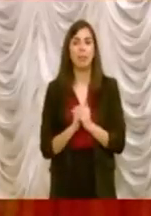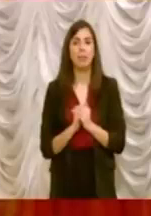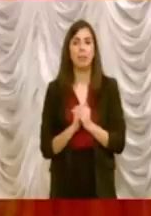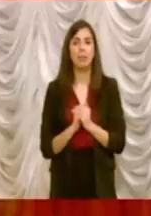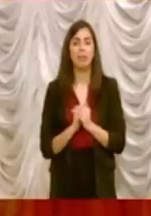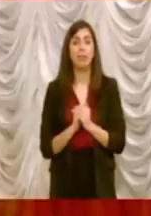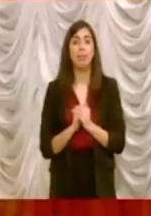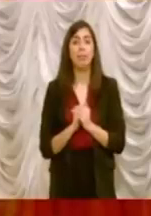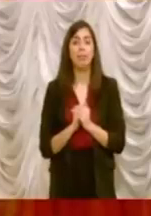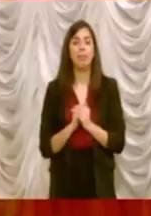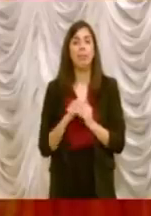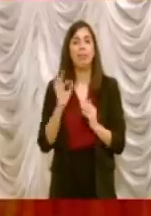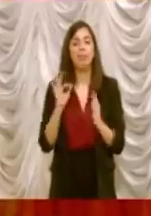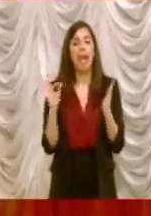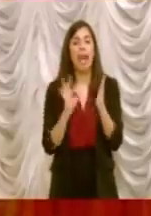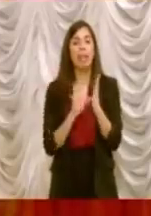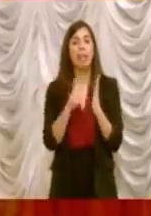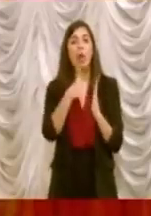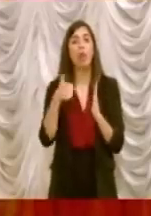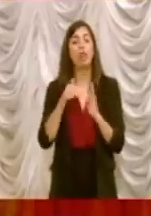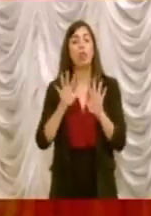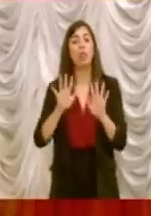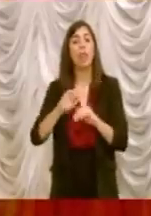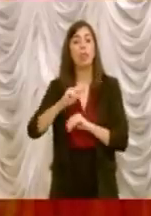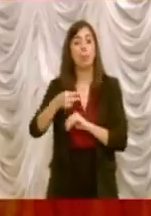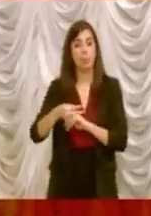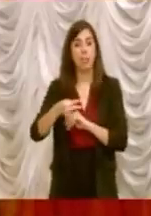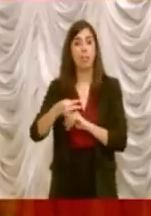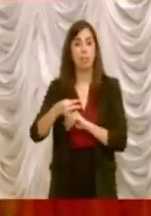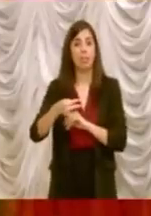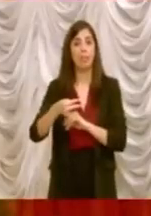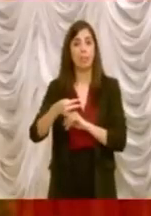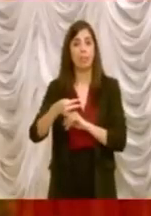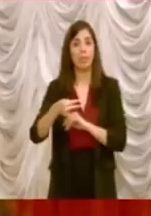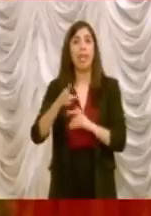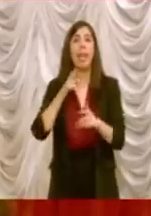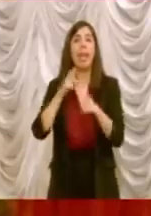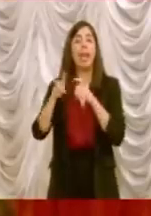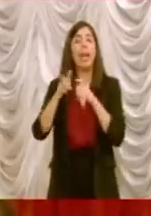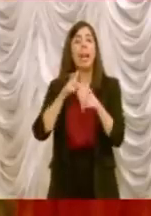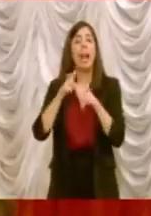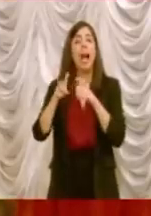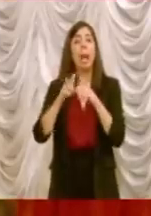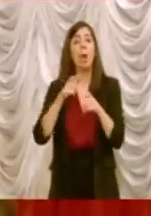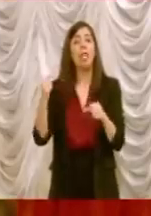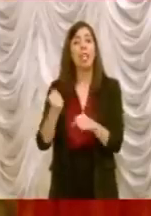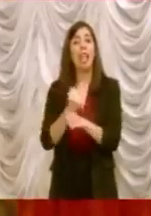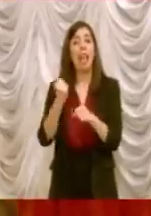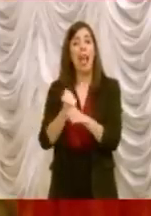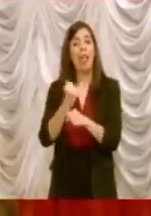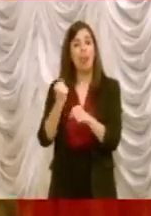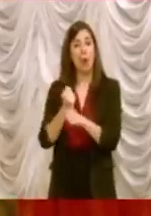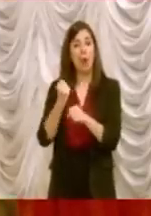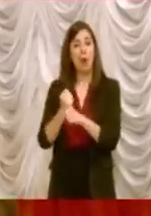E mi riferisco all'articolo 110 bis, l'emersione dei rapporti di lavoro. Da oggi, per la